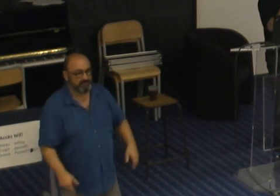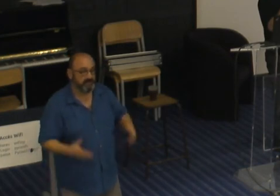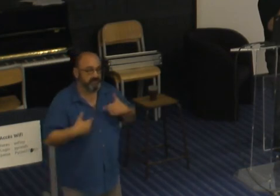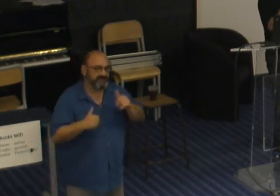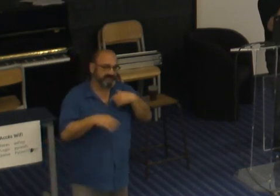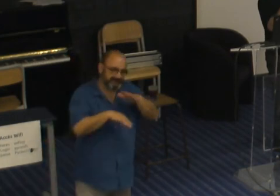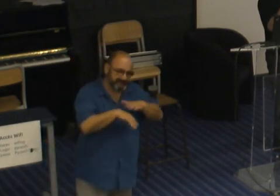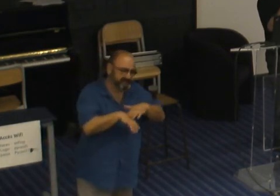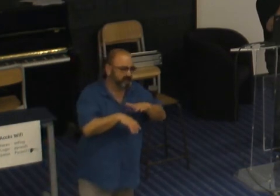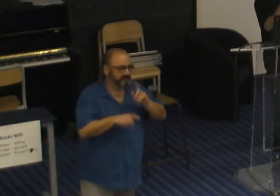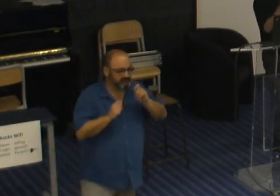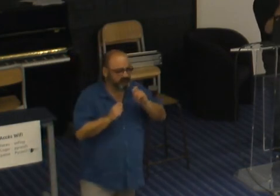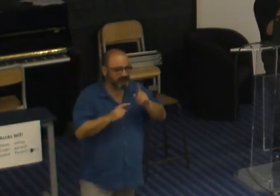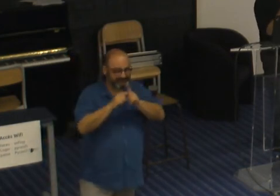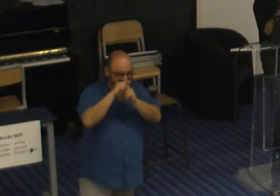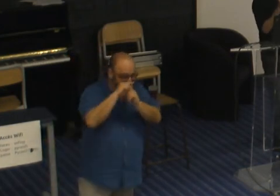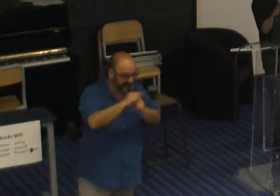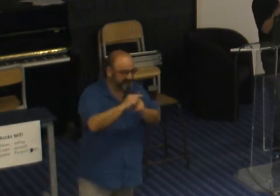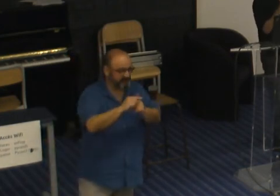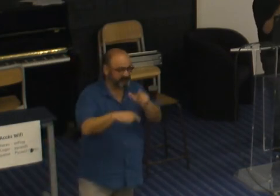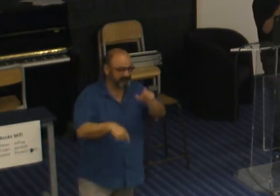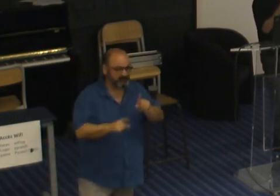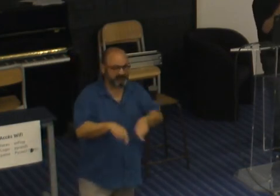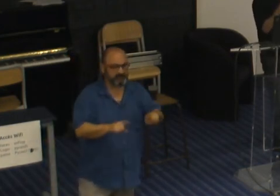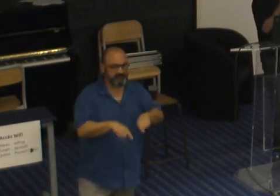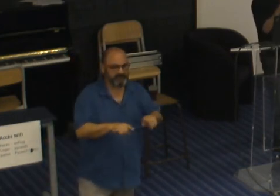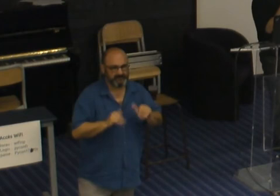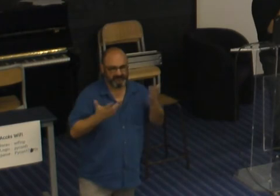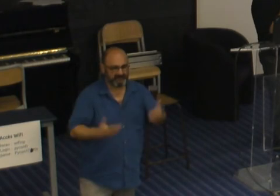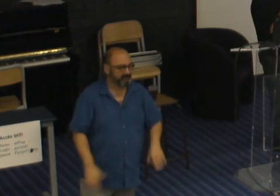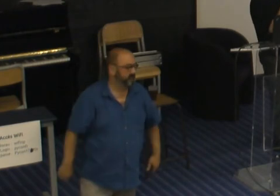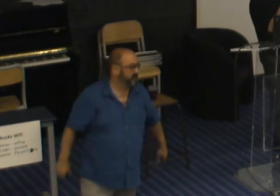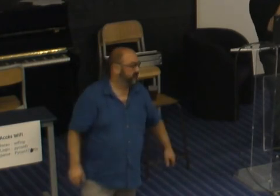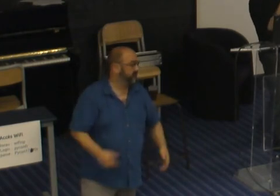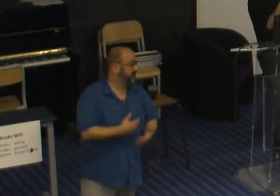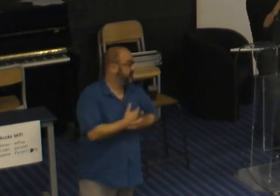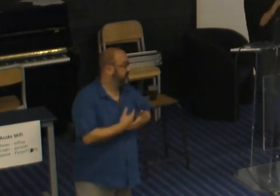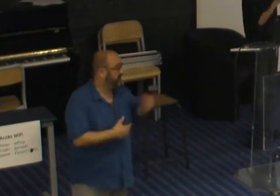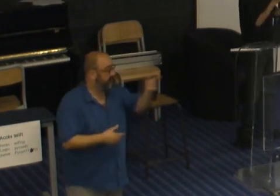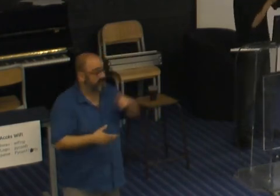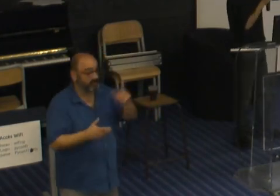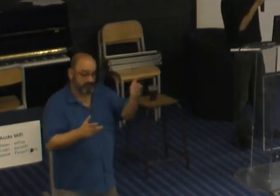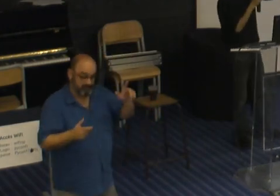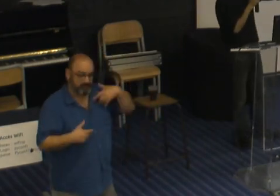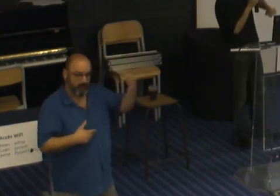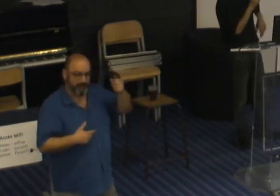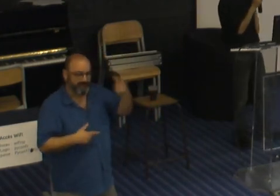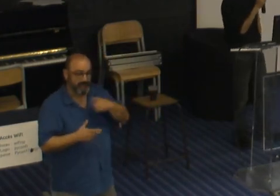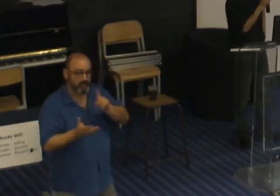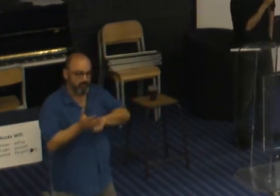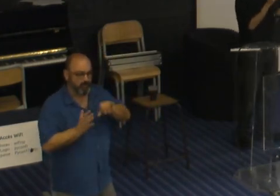'insiste aussi sur le fait qu'il ne faut pas cibler les mêmes personnes d'ailleurs effectivement c'est très bien le droit à la médiocrité ça je reprendrai